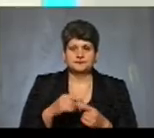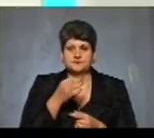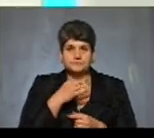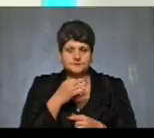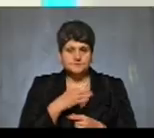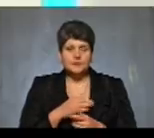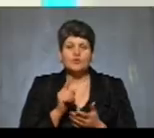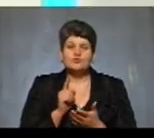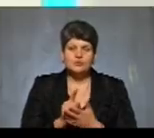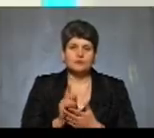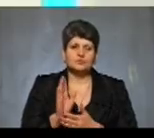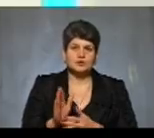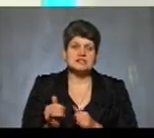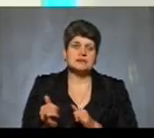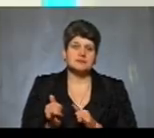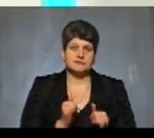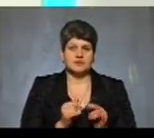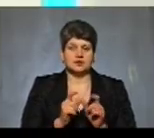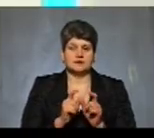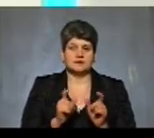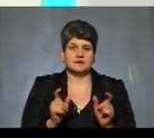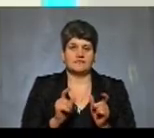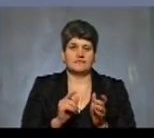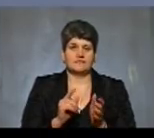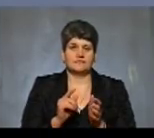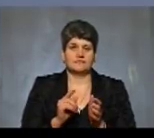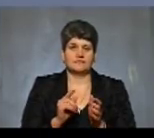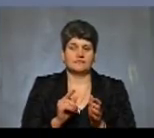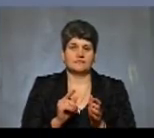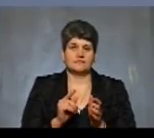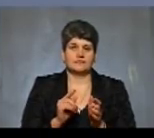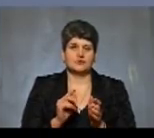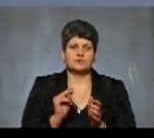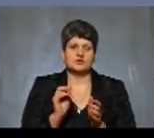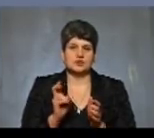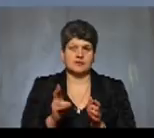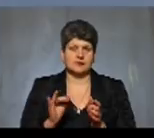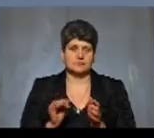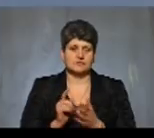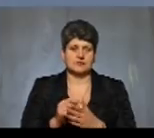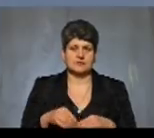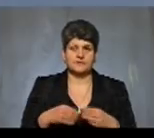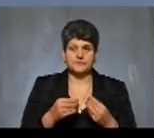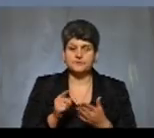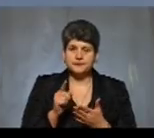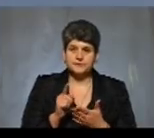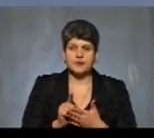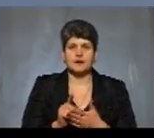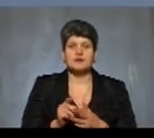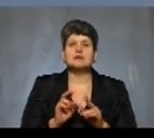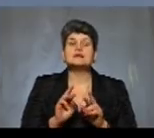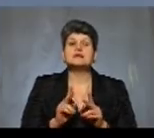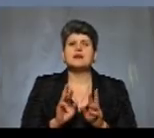обов'язково має бути забезпечена аптечні заклад фіскальним реєстратором. Це яким чином може вплинути, окрім того, що ми можемо повернути